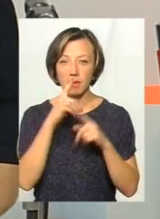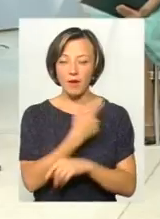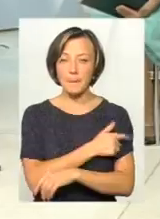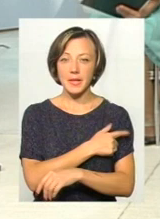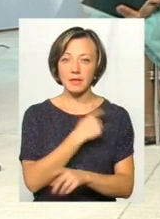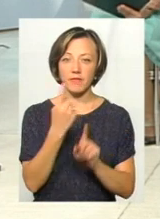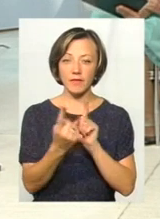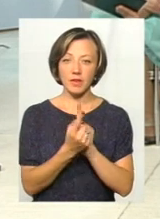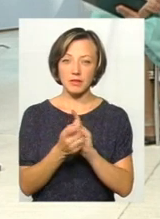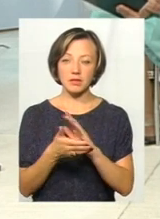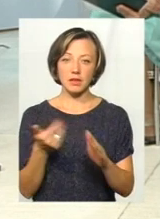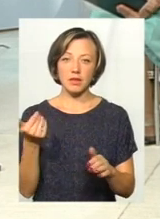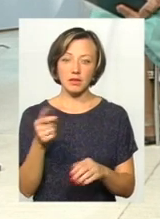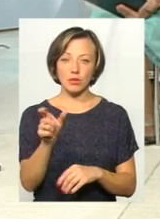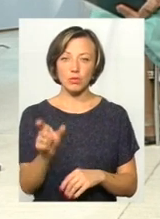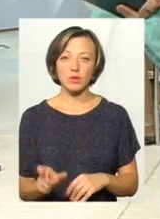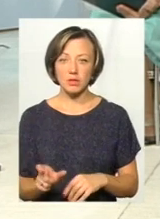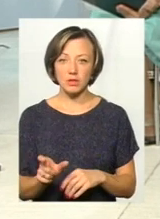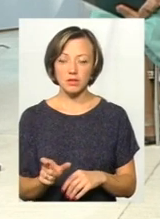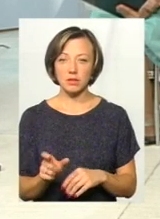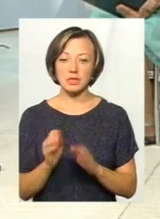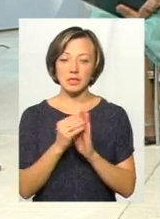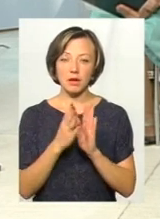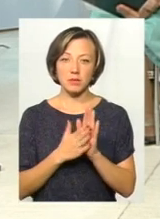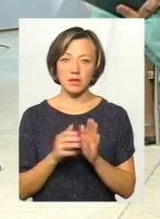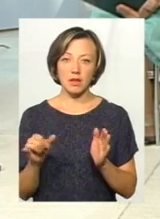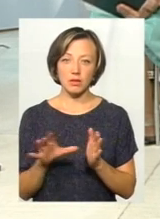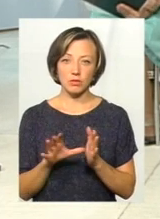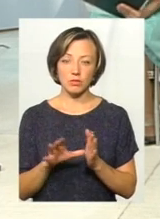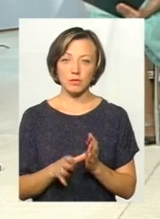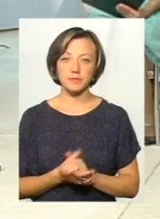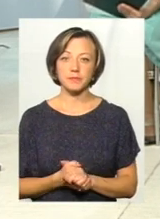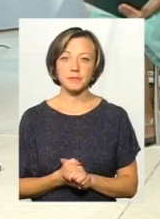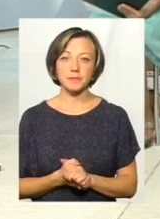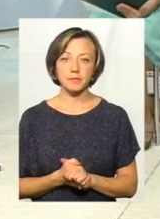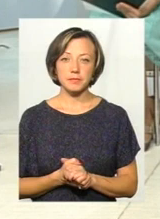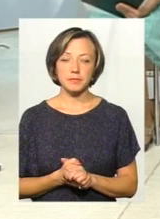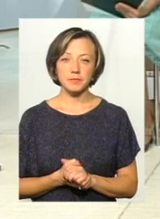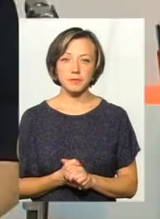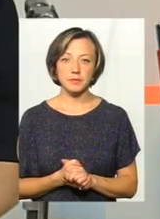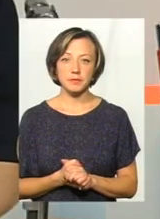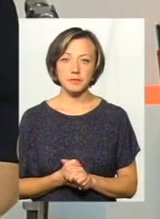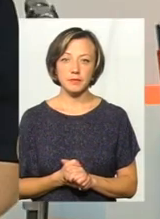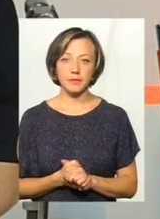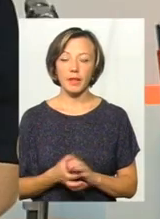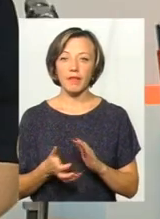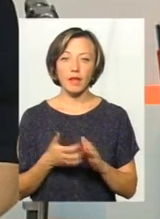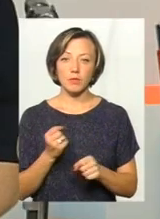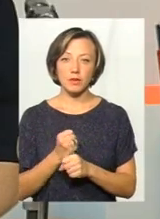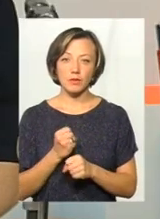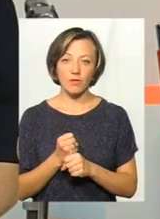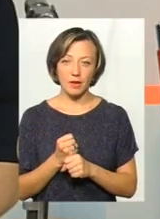би вийти і закликати людину з записом електронним до вікаря. Це недопрацювання.